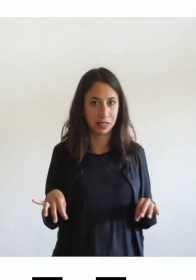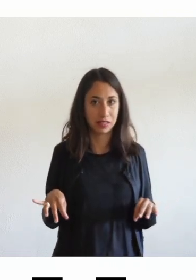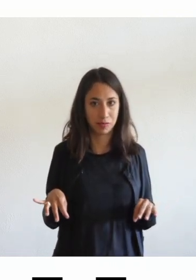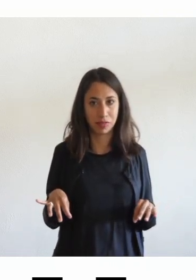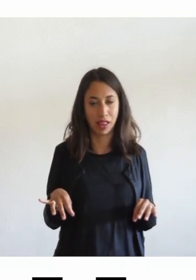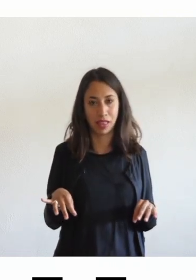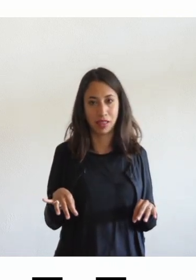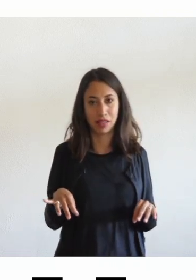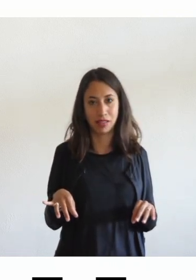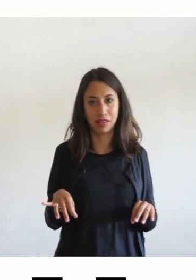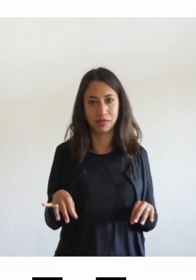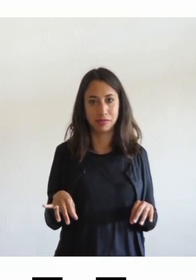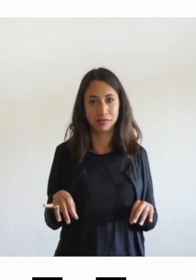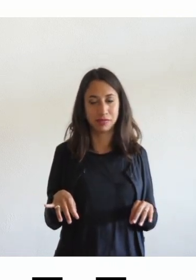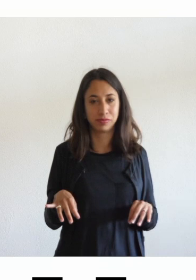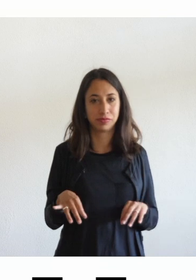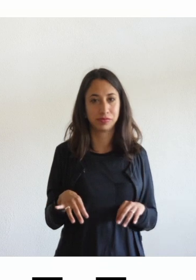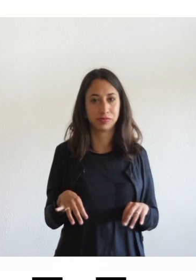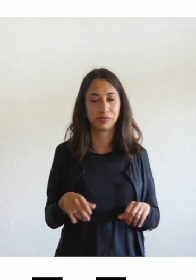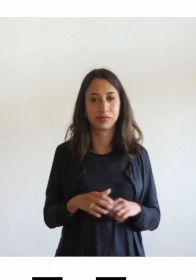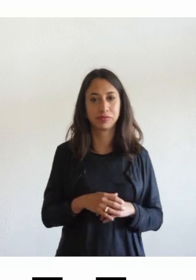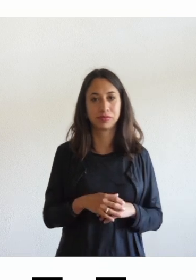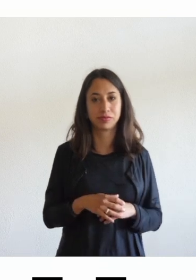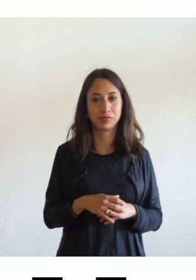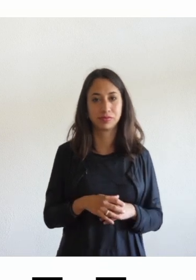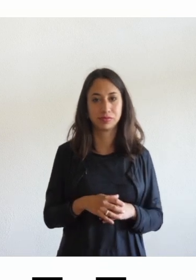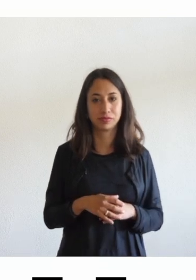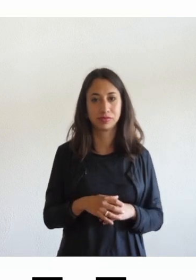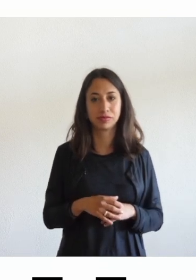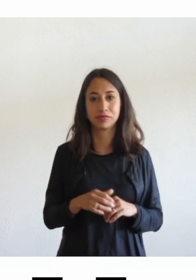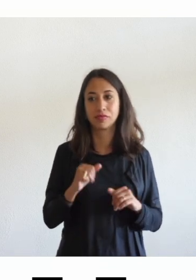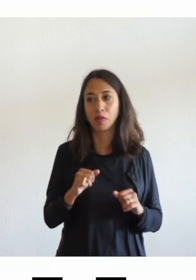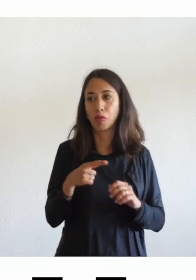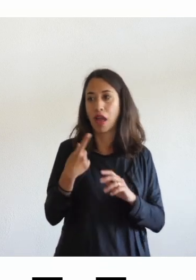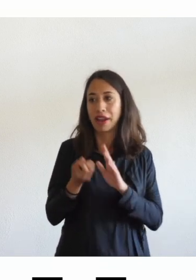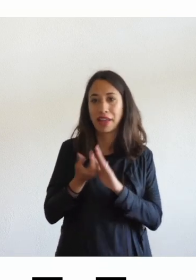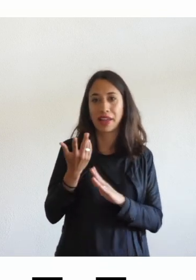proposta di stilare delle linee guida